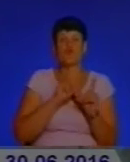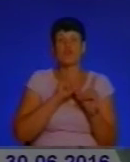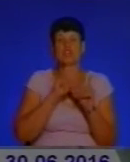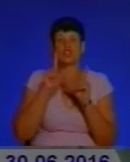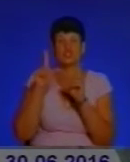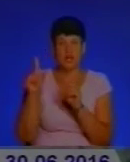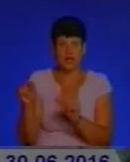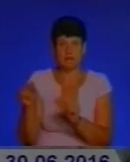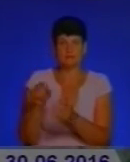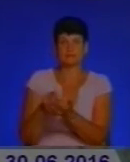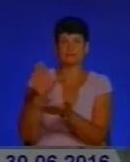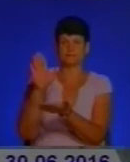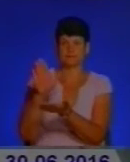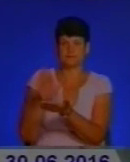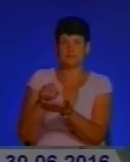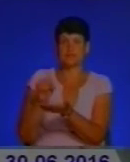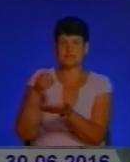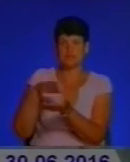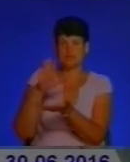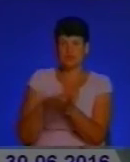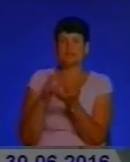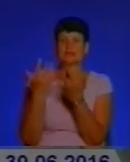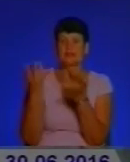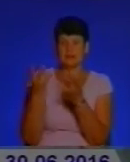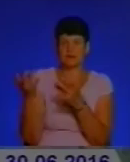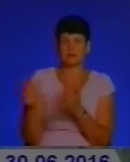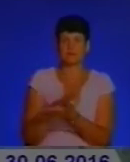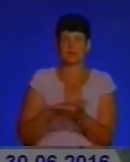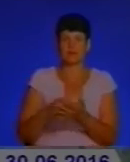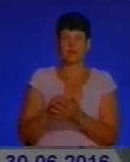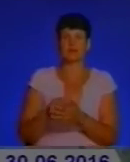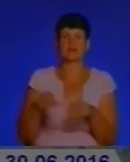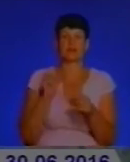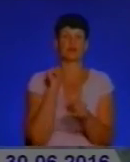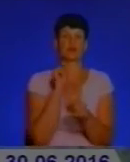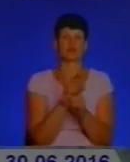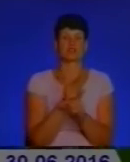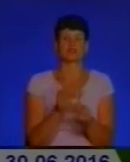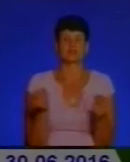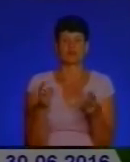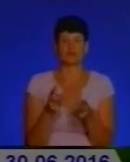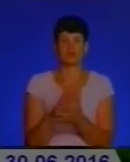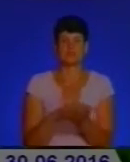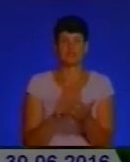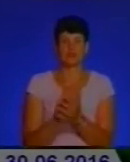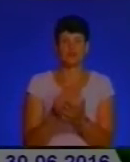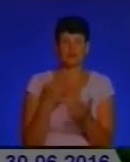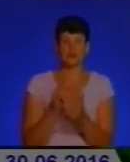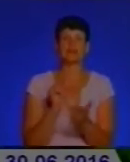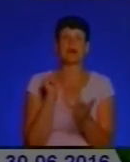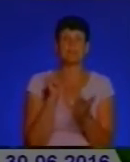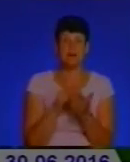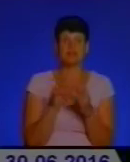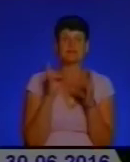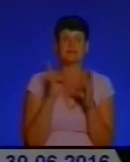фіксували об'єм для виконання робіт і відповідно давали доручення спеціалізованій організації знищувати. Але якщо ви таки натрапили на